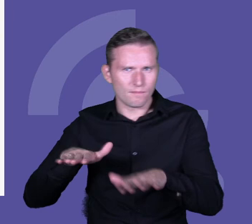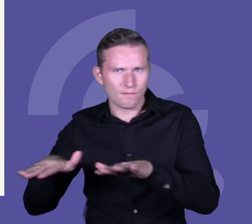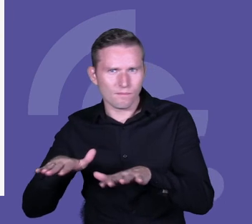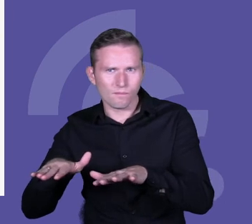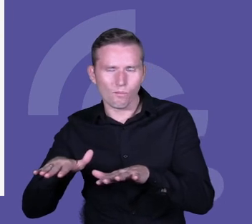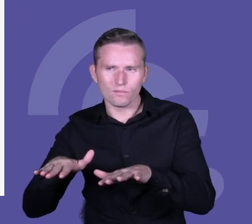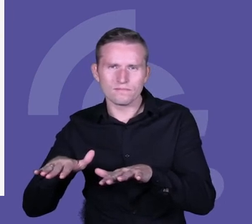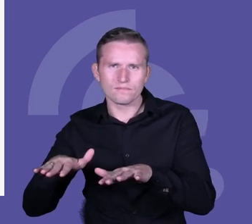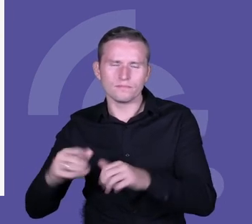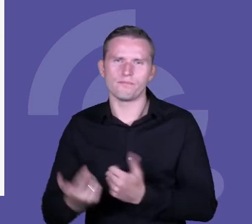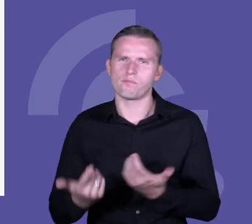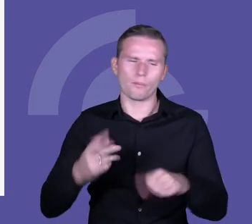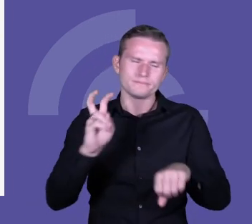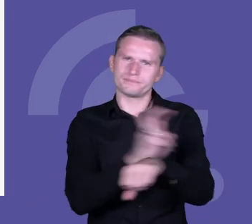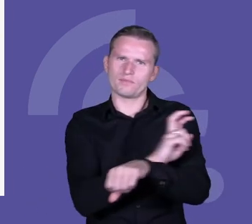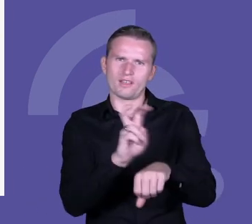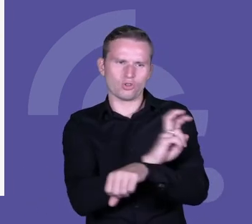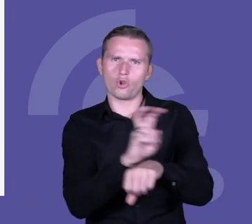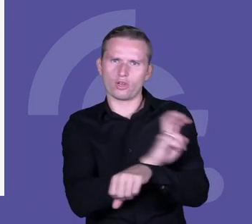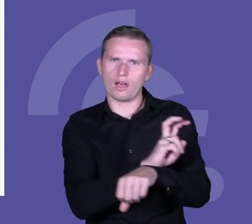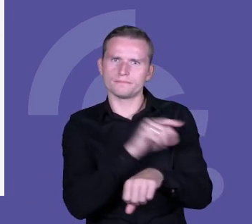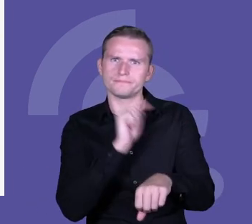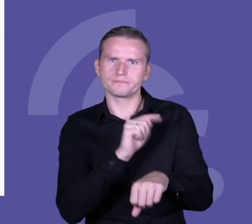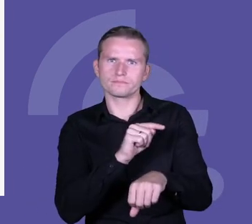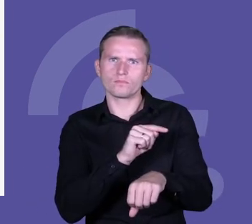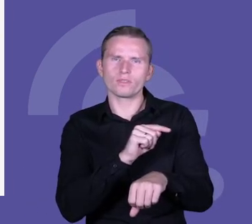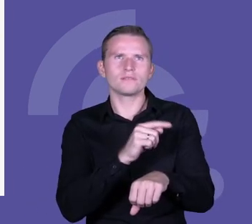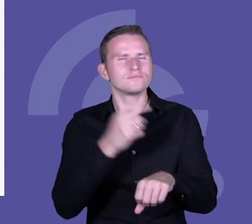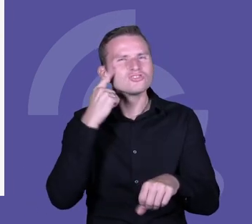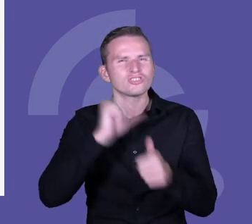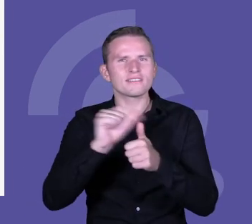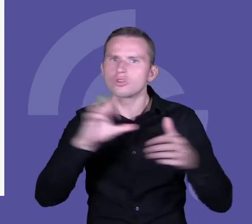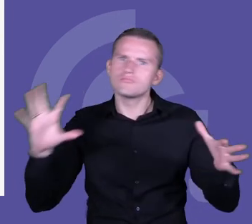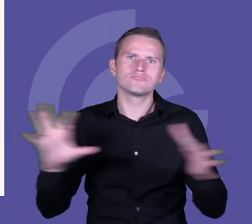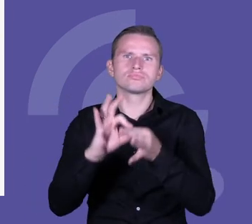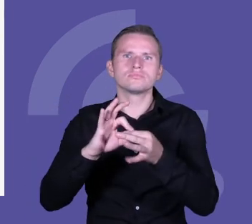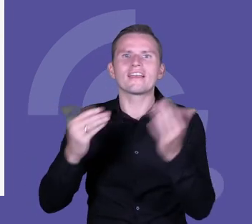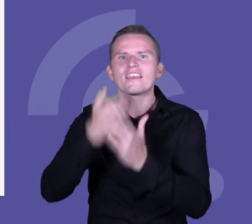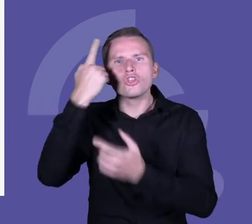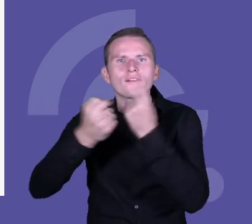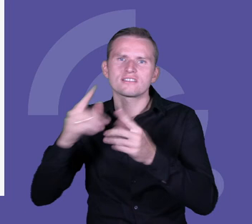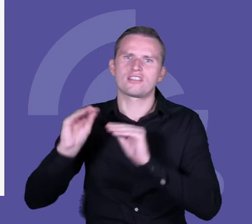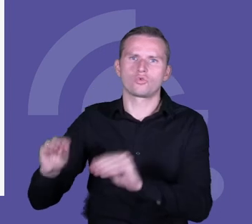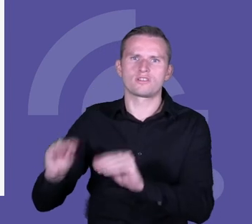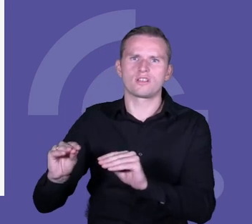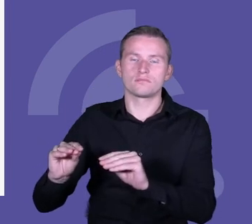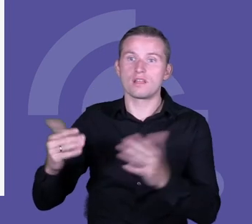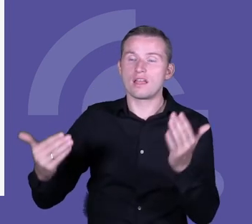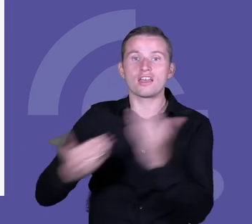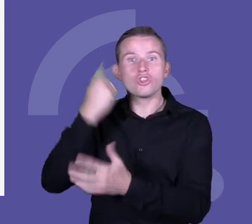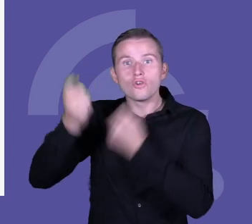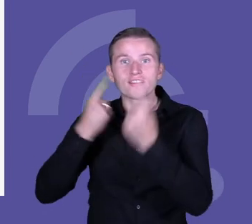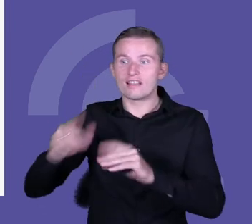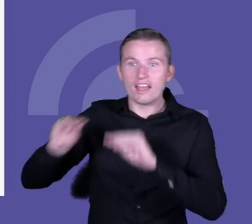sobie o tej technologii, która często w ogóle jest utożsamiana z innowacyjną edukacją. Czyli się mówi, edukacja ma być innowacyjna, ma uczyć